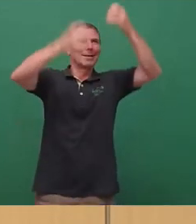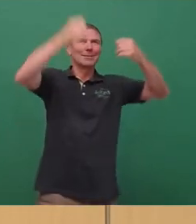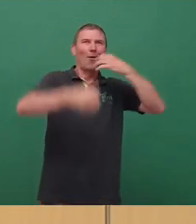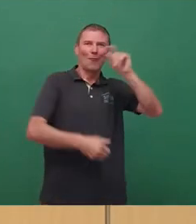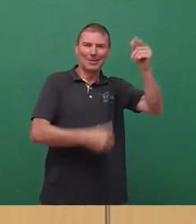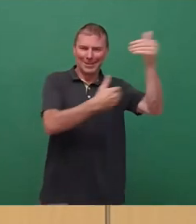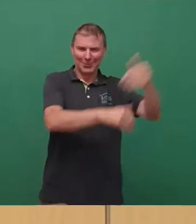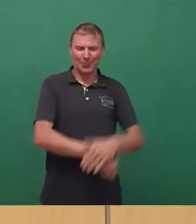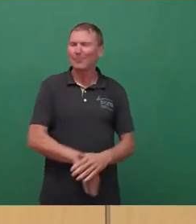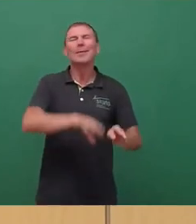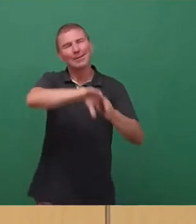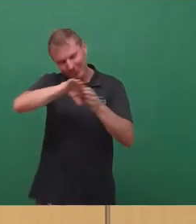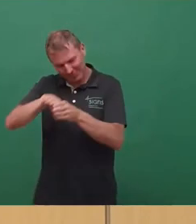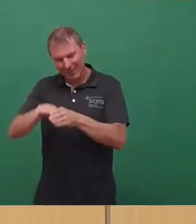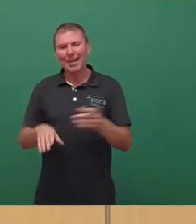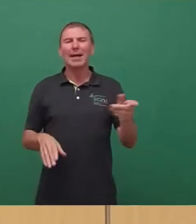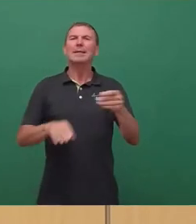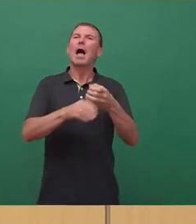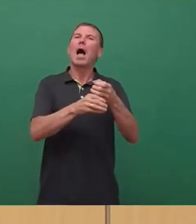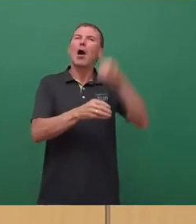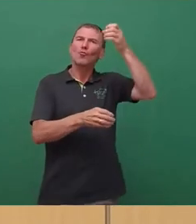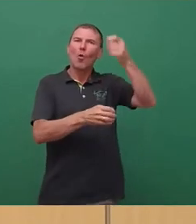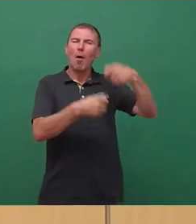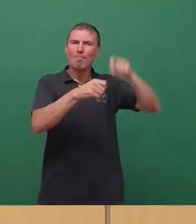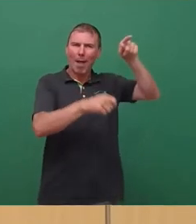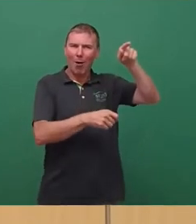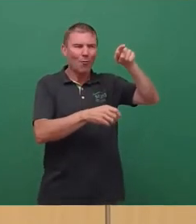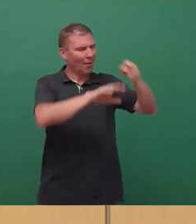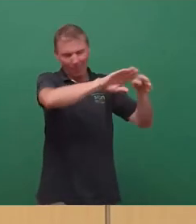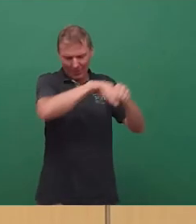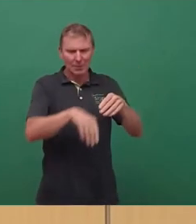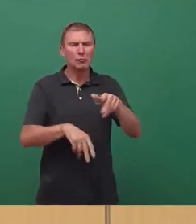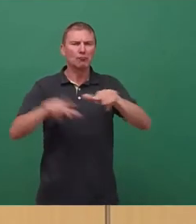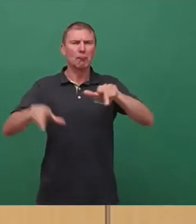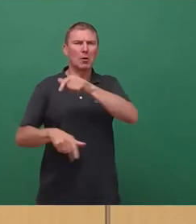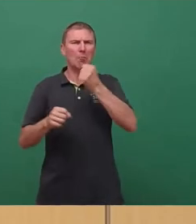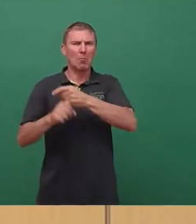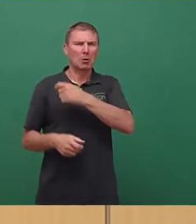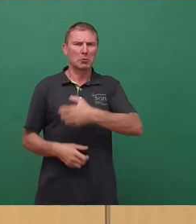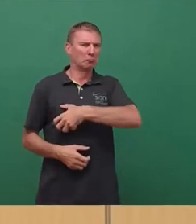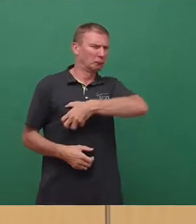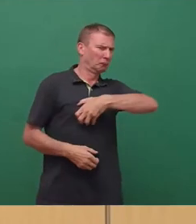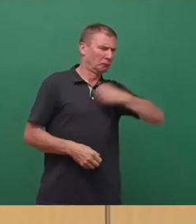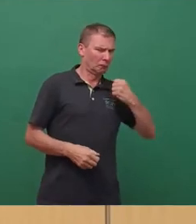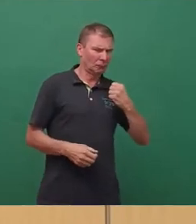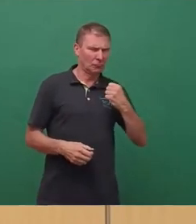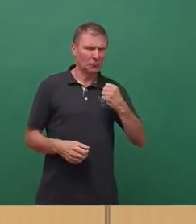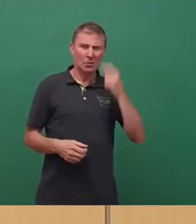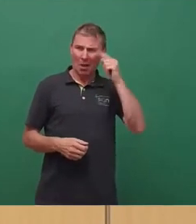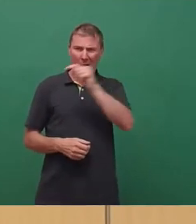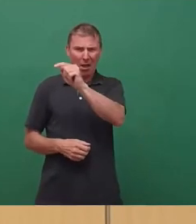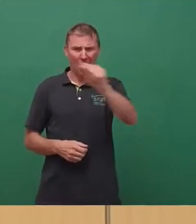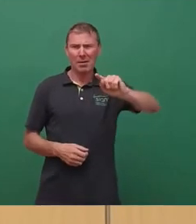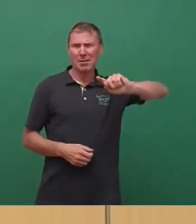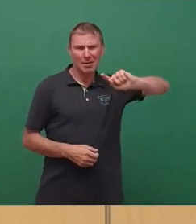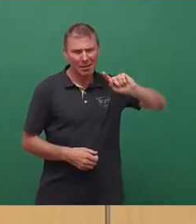Der verhinderte Turmbau kremte den Regenten von Elbflorenz Gasea. Bevor ihm nun der Rat erneut in